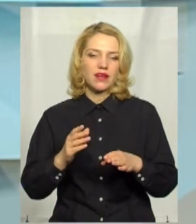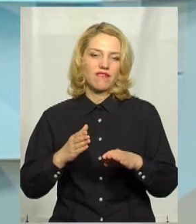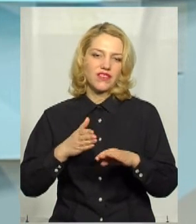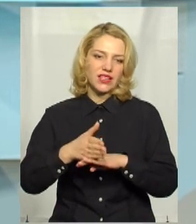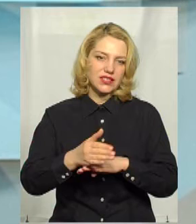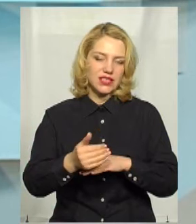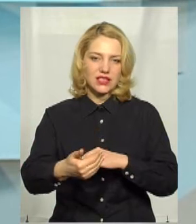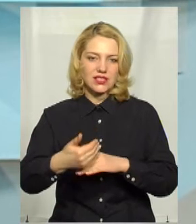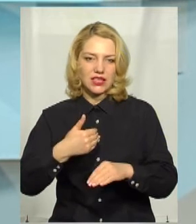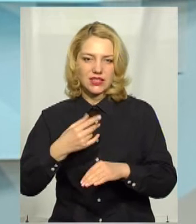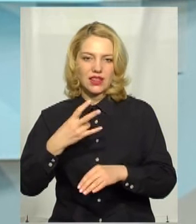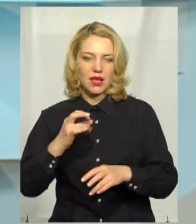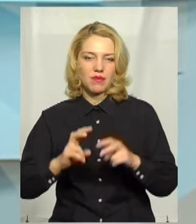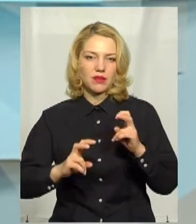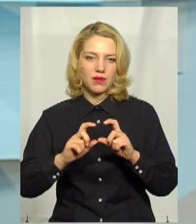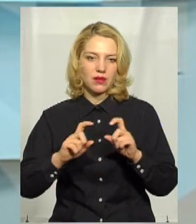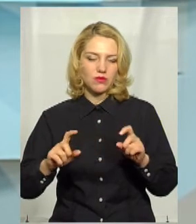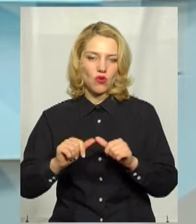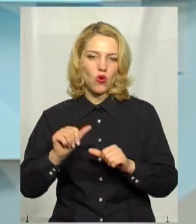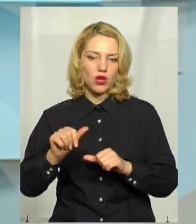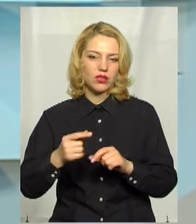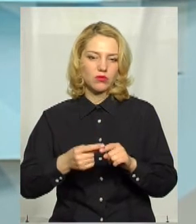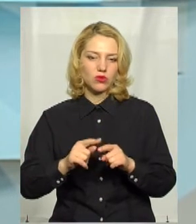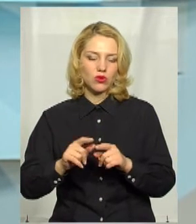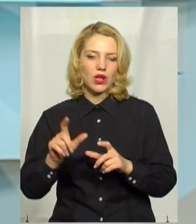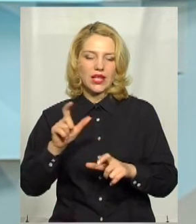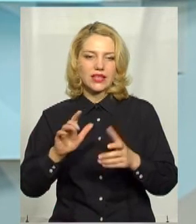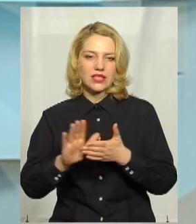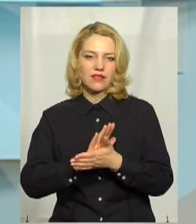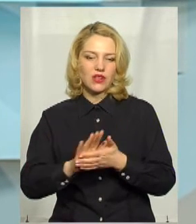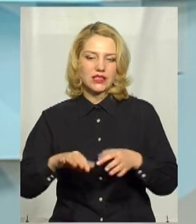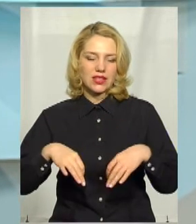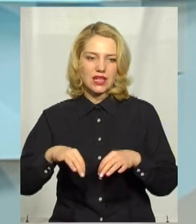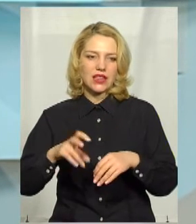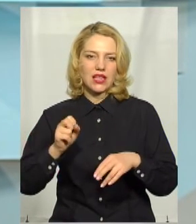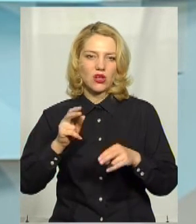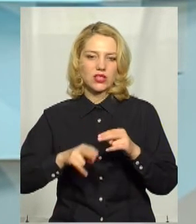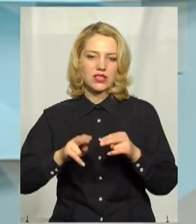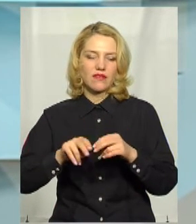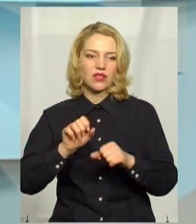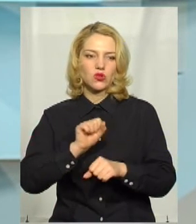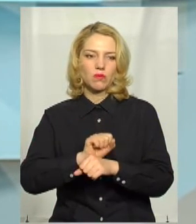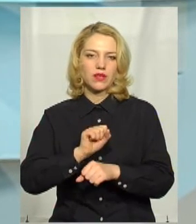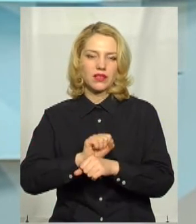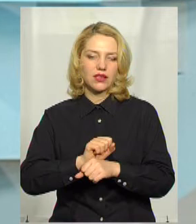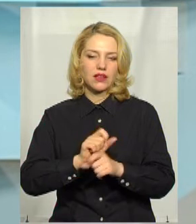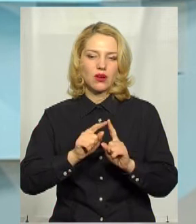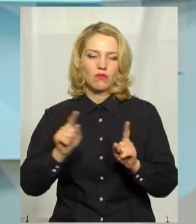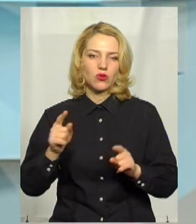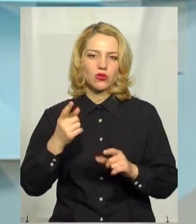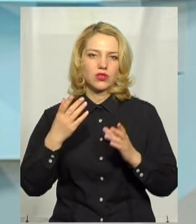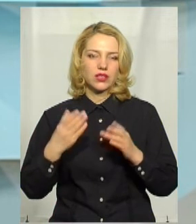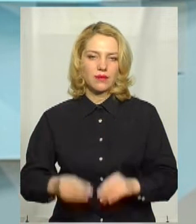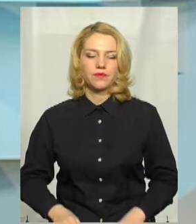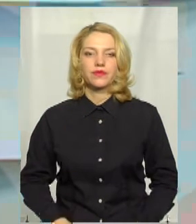і при заїзді на підприємство. Крім того, проводиться дезінфекція транспортних засобів на кінцевих зупинках протягом дня.